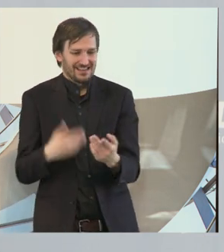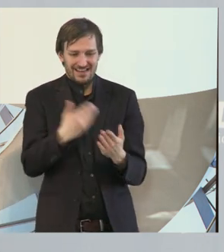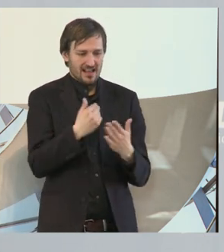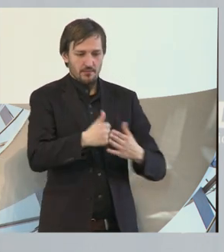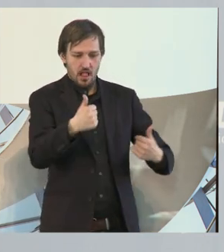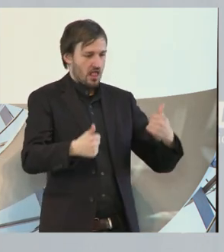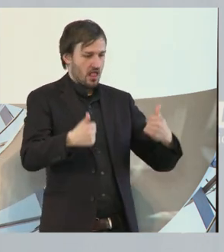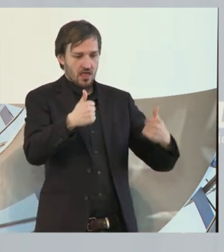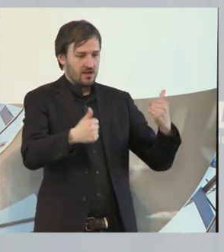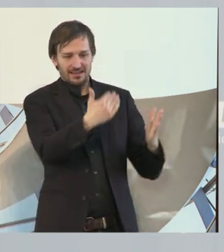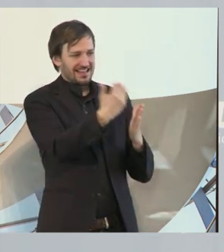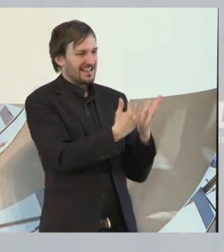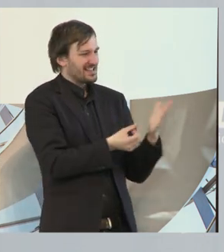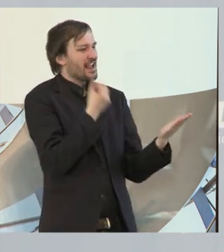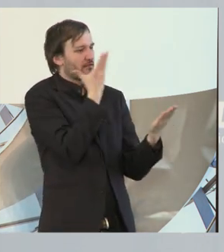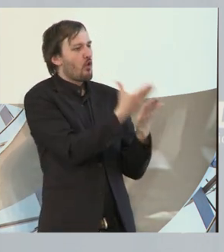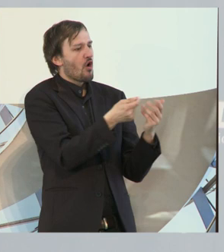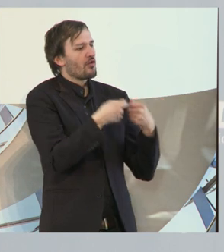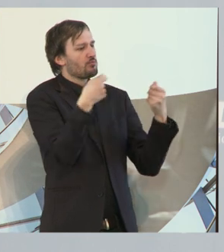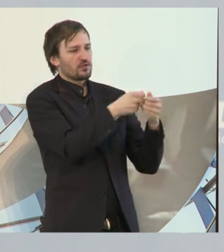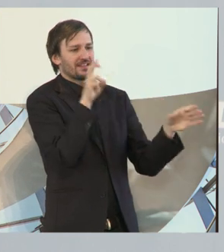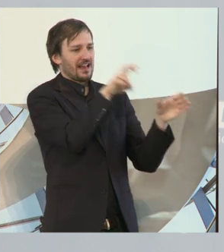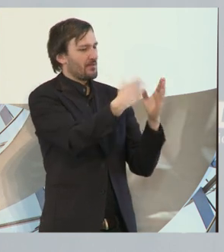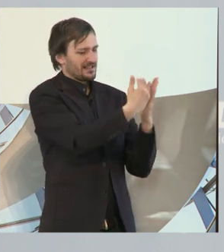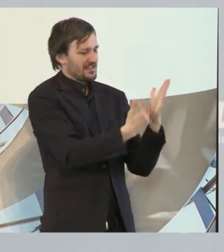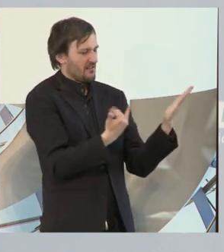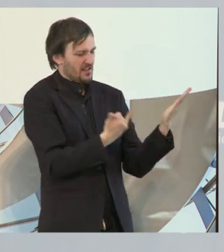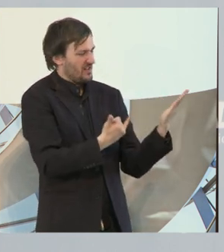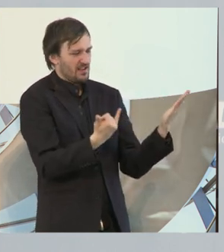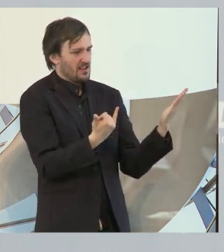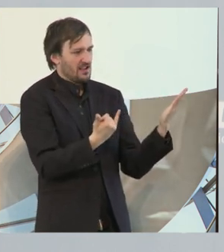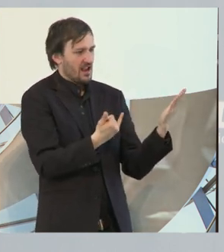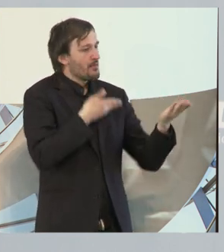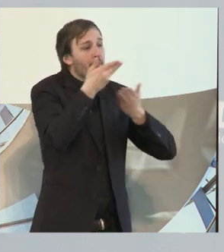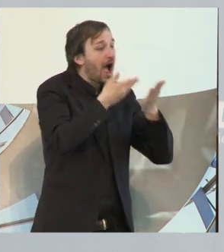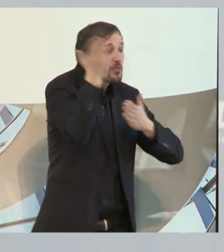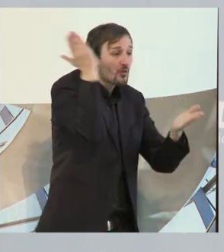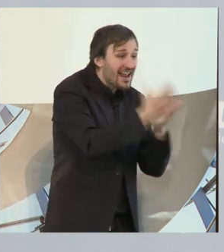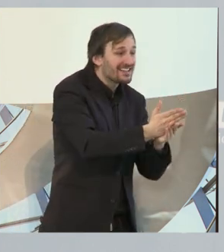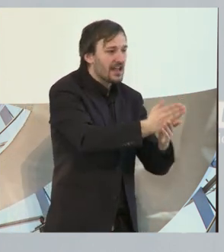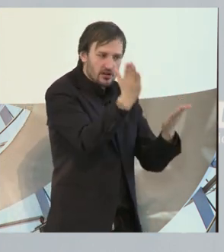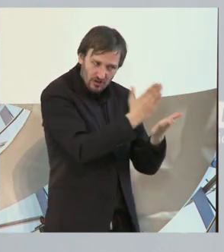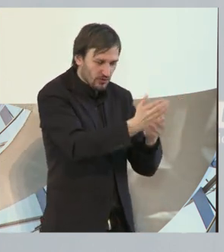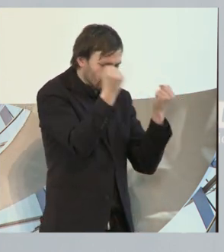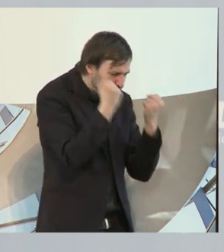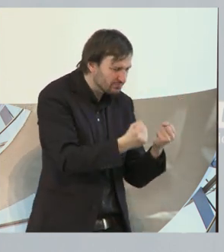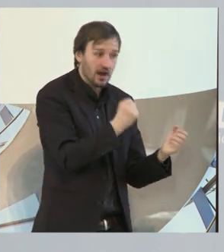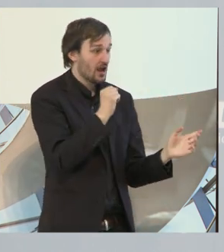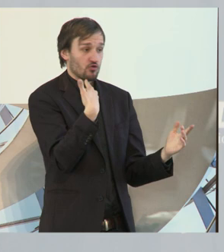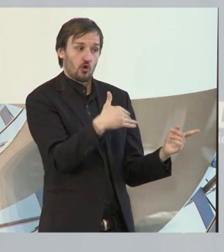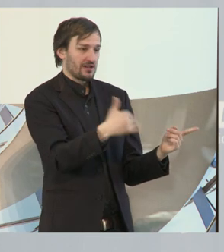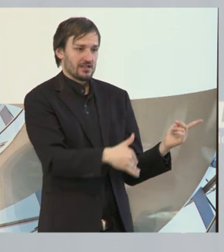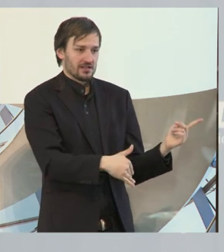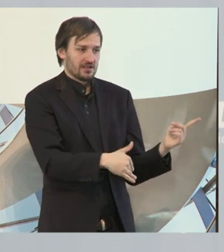wie wir mit diesem Gesetzentwurf umgehen, noch nicht am Endpunkt der Beratungen angekommen, ob wir die